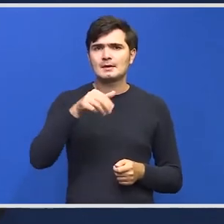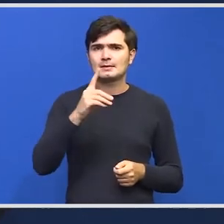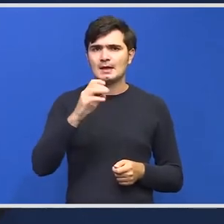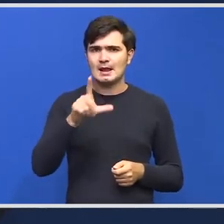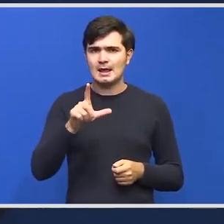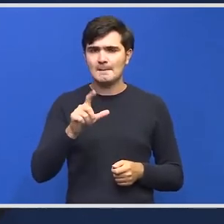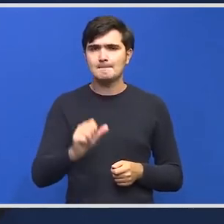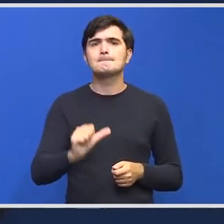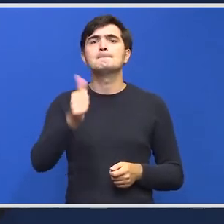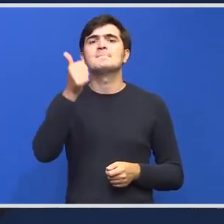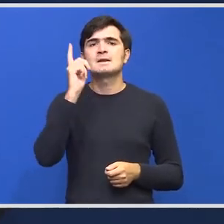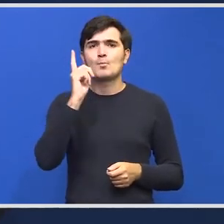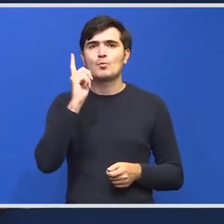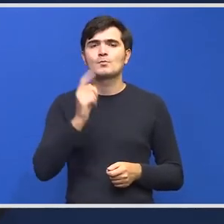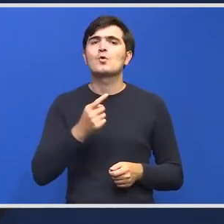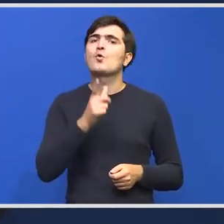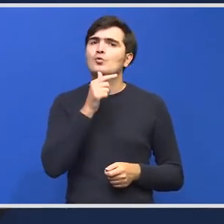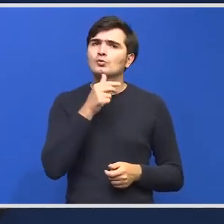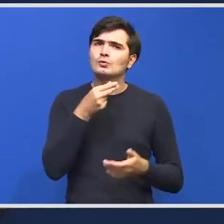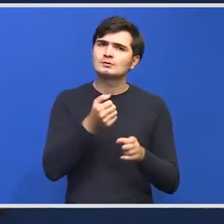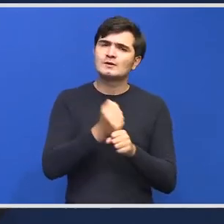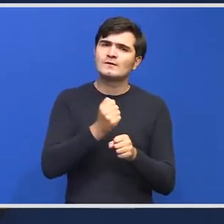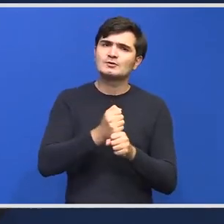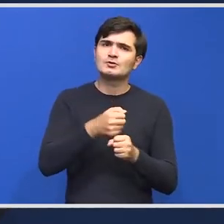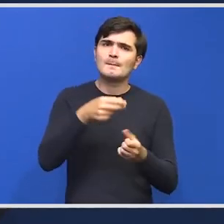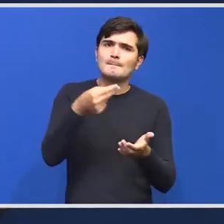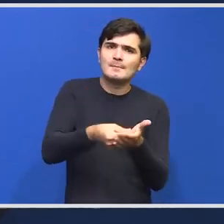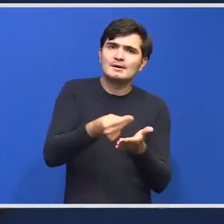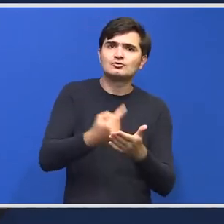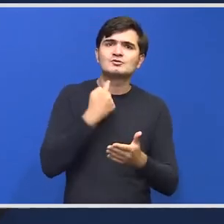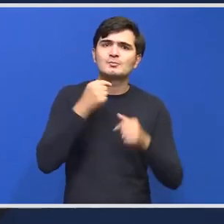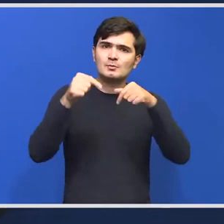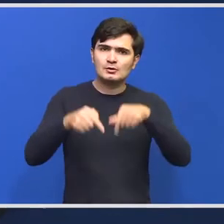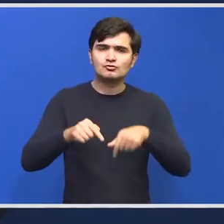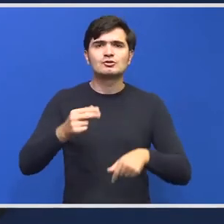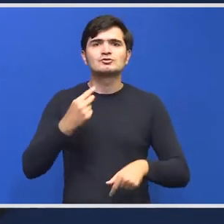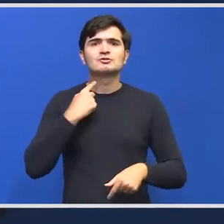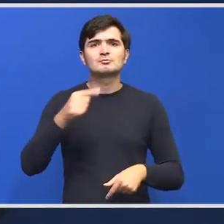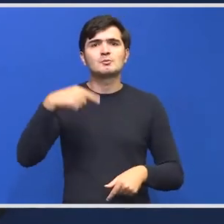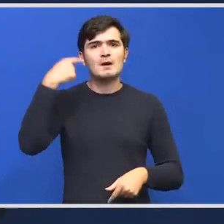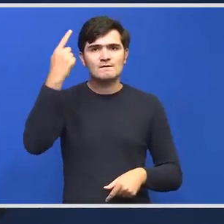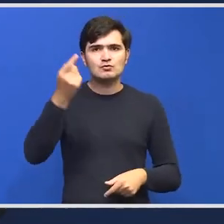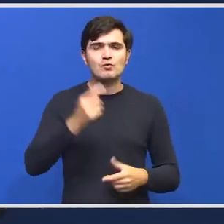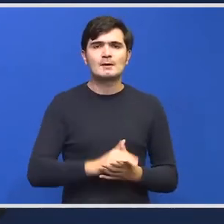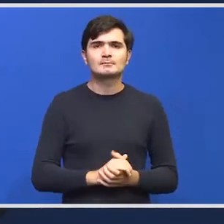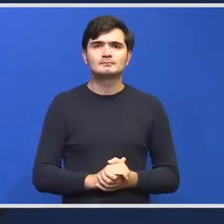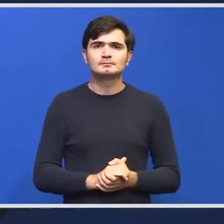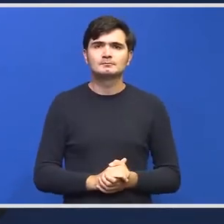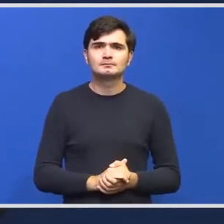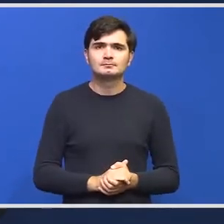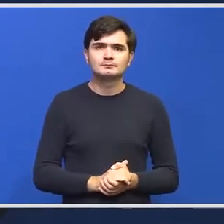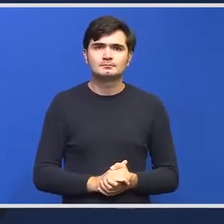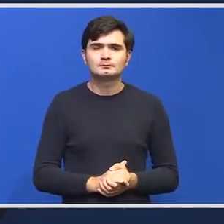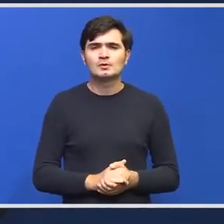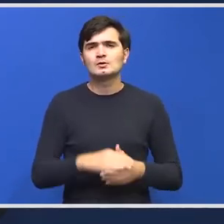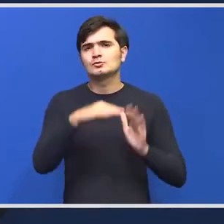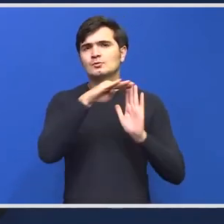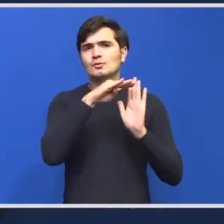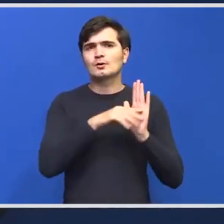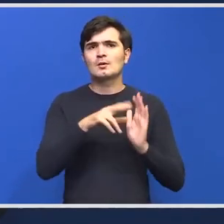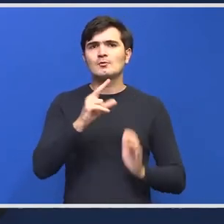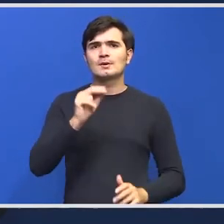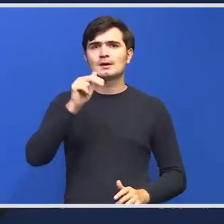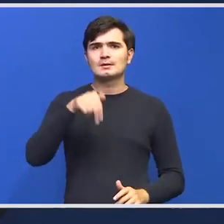în care vom face plăți și în această săptămână și săptămâna viitoare vom face plăți. Deci programul